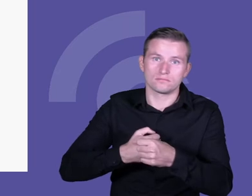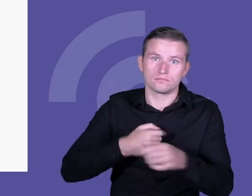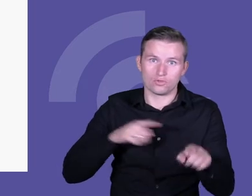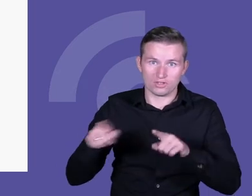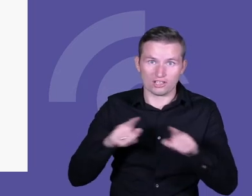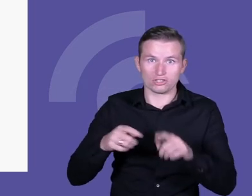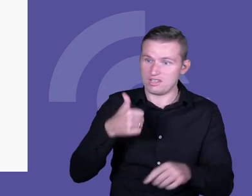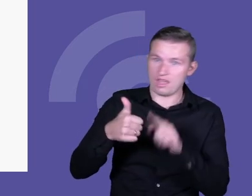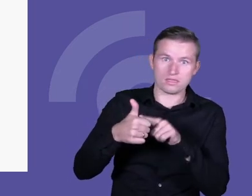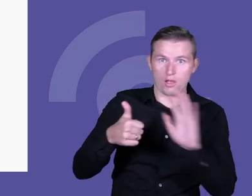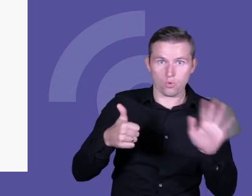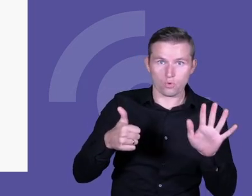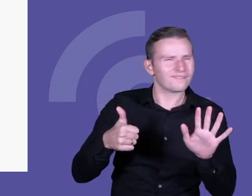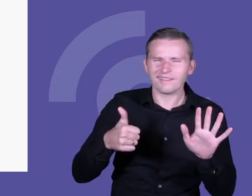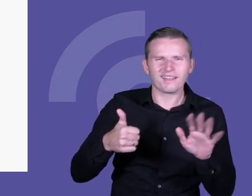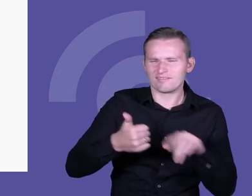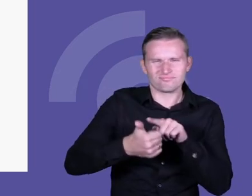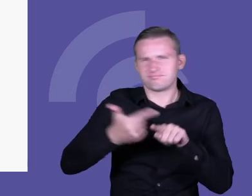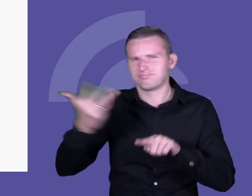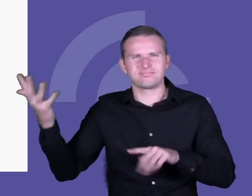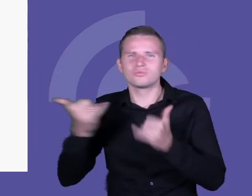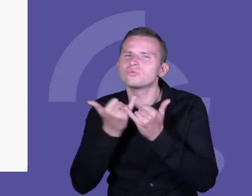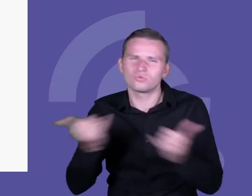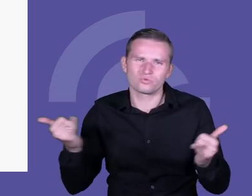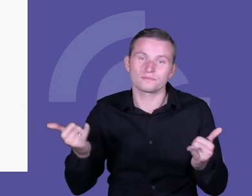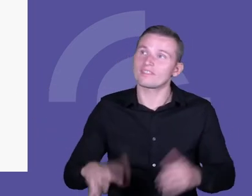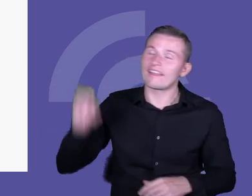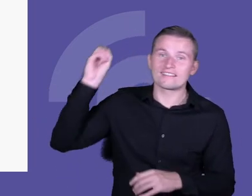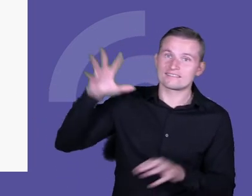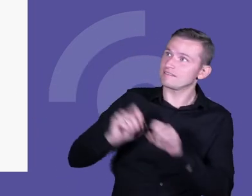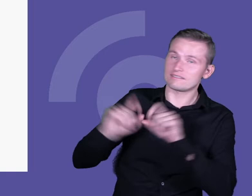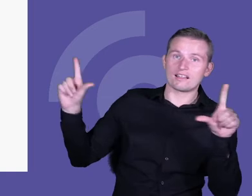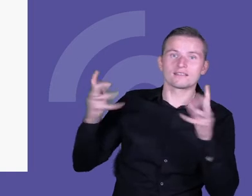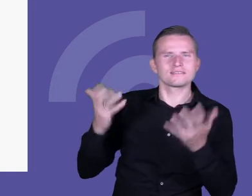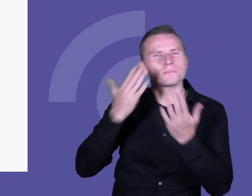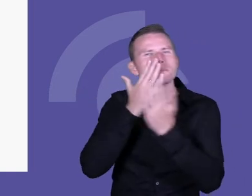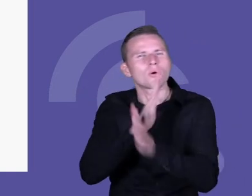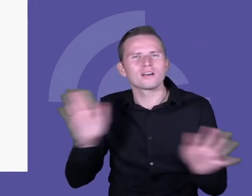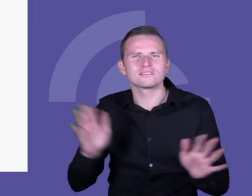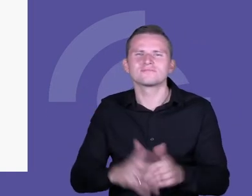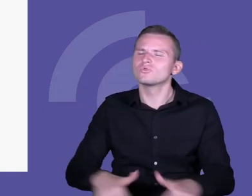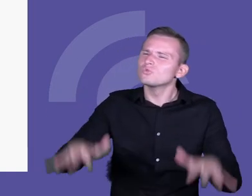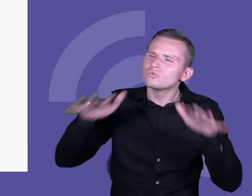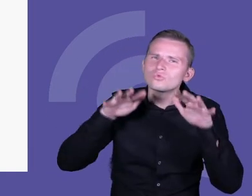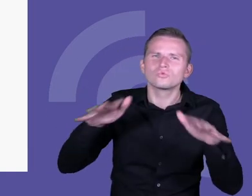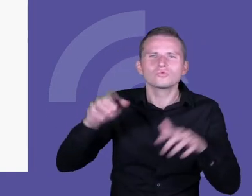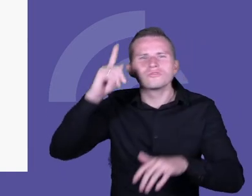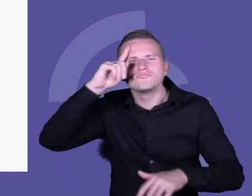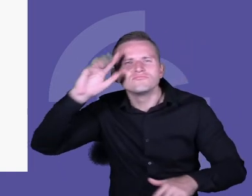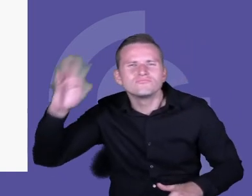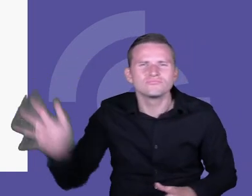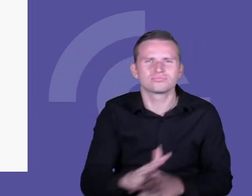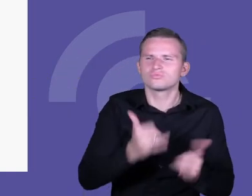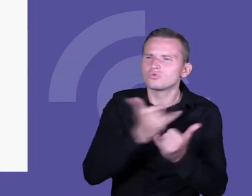było innych. Chciałam tym slajdem pokazać Państwu, jak bardzo dużo różnorodnych rzeczy, różnorodnych